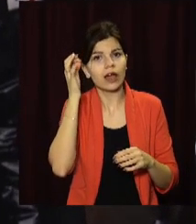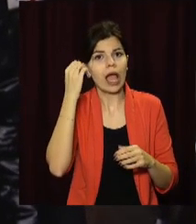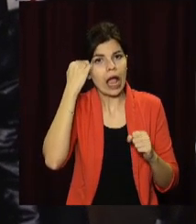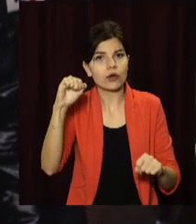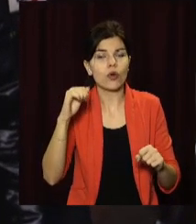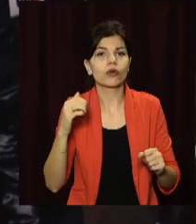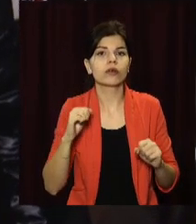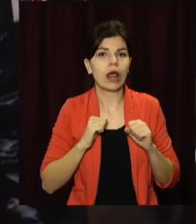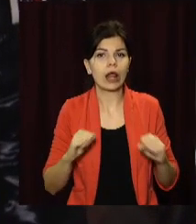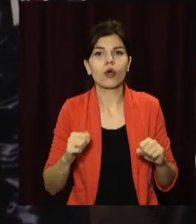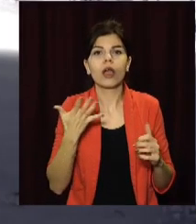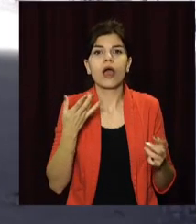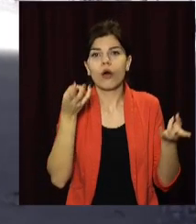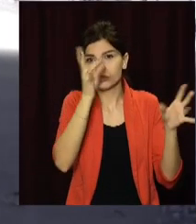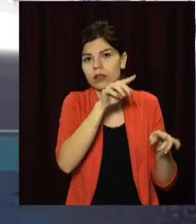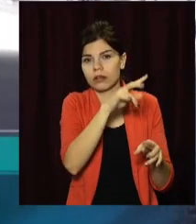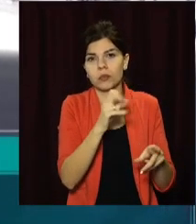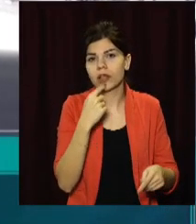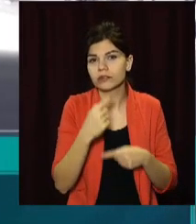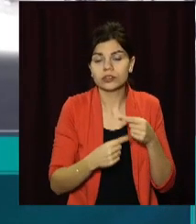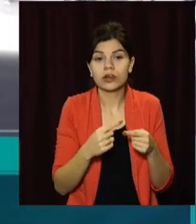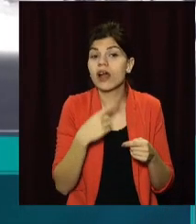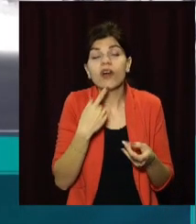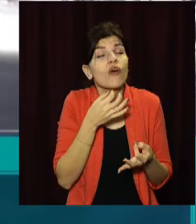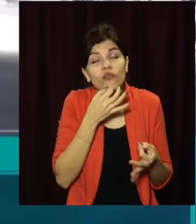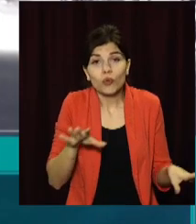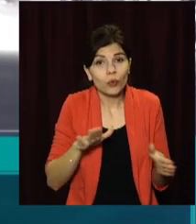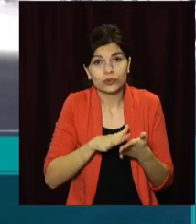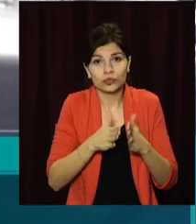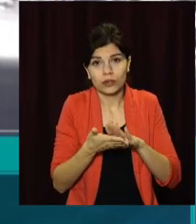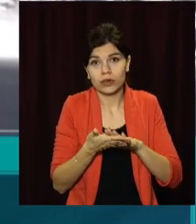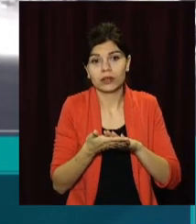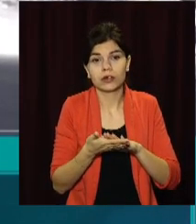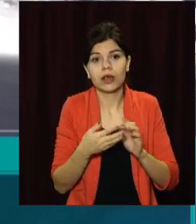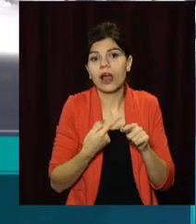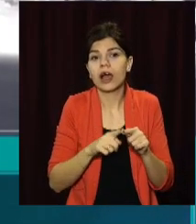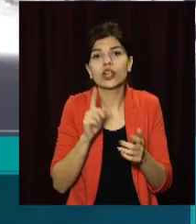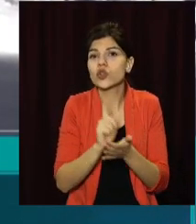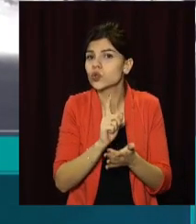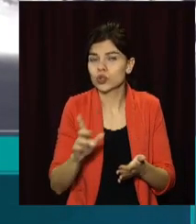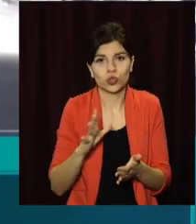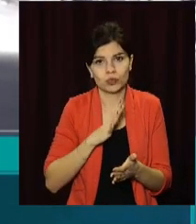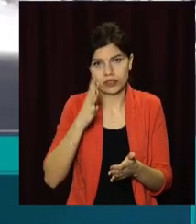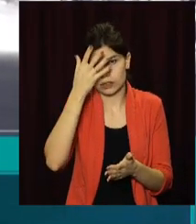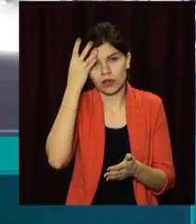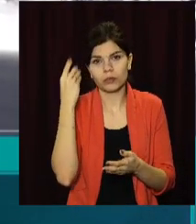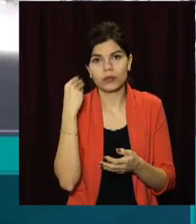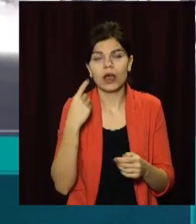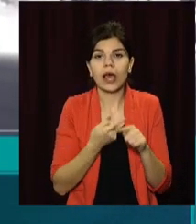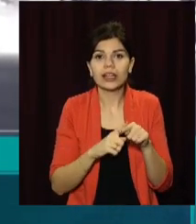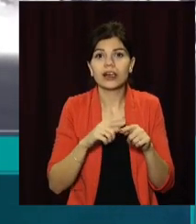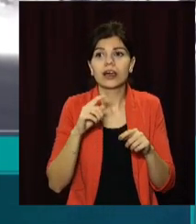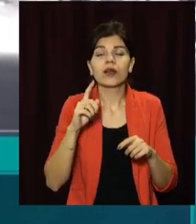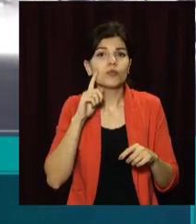залишилися там назавжди. А в будь-якій ситуації це не має забуватись. Це хлопці,